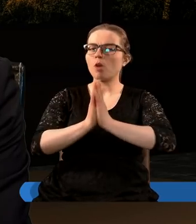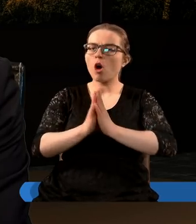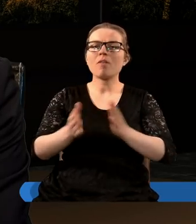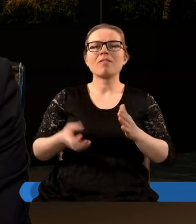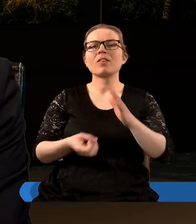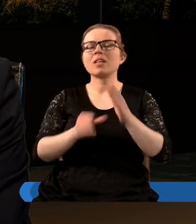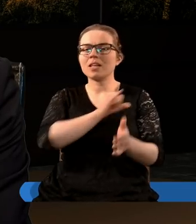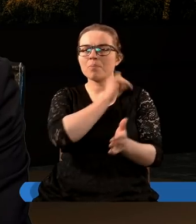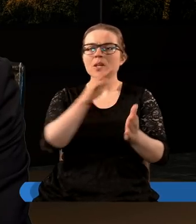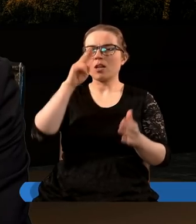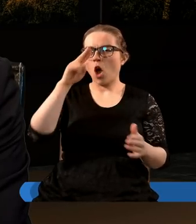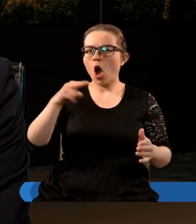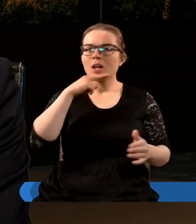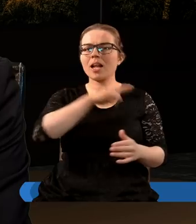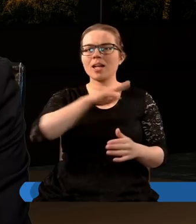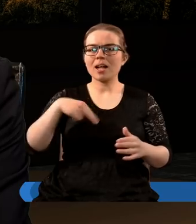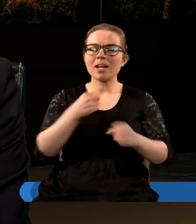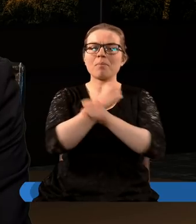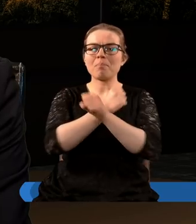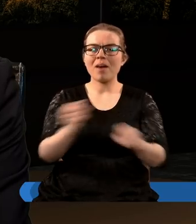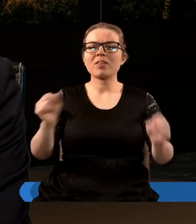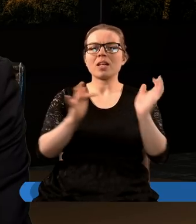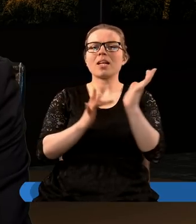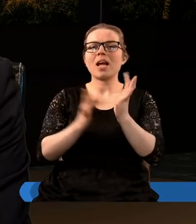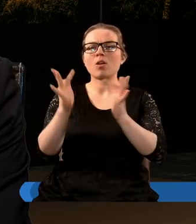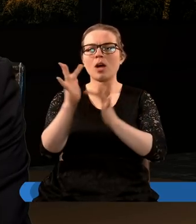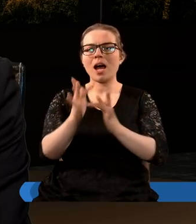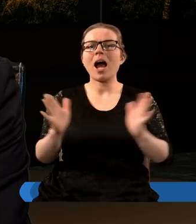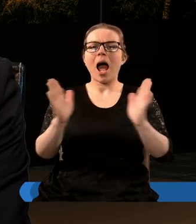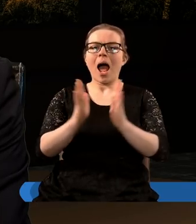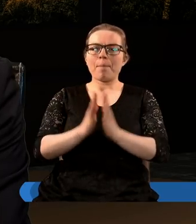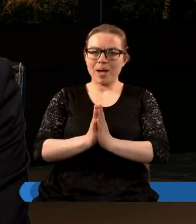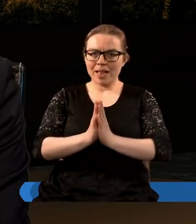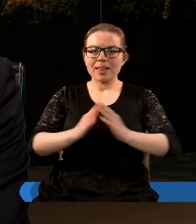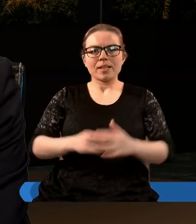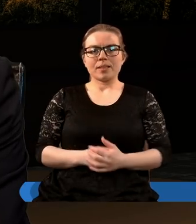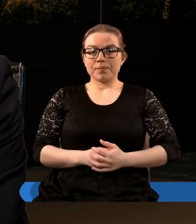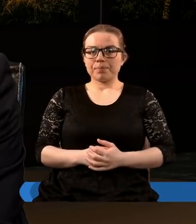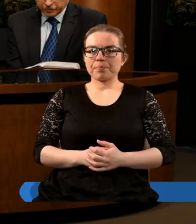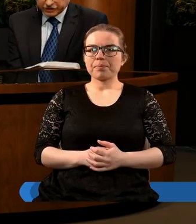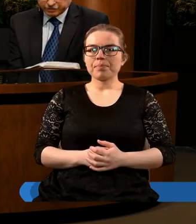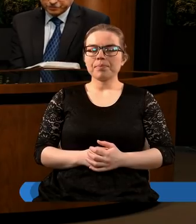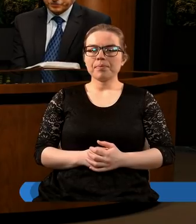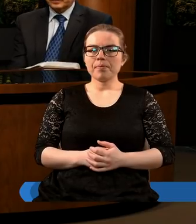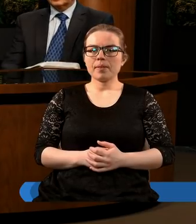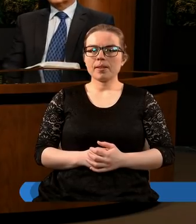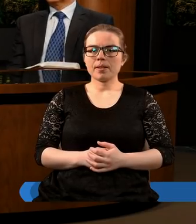o to przez imię Twojego Syna, naszego Pana i Zbawiciela, Jezusa Chrystusa. Amen. Amen.